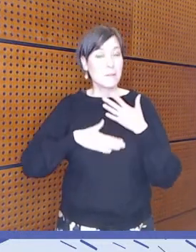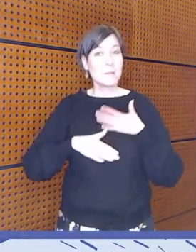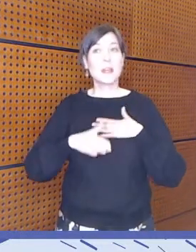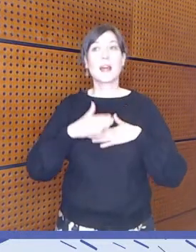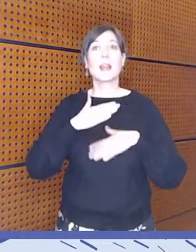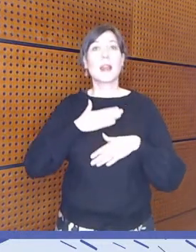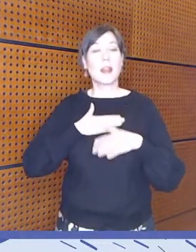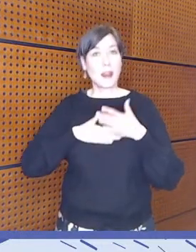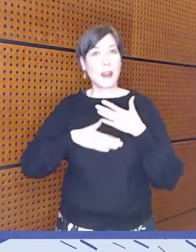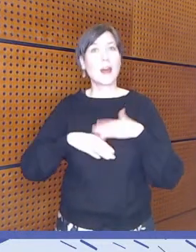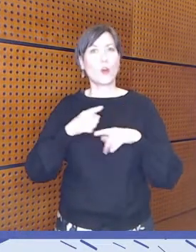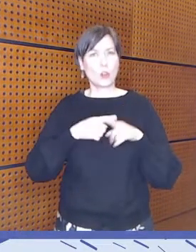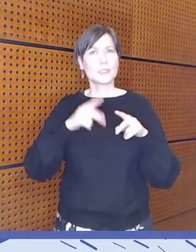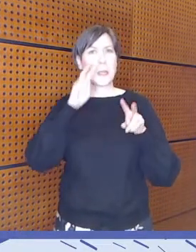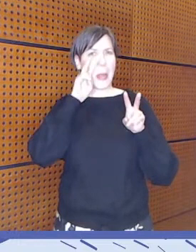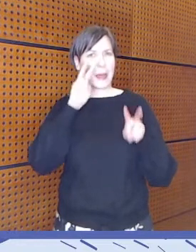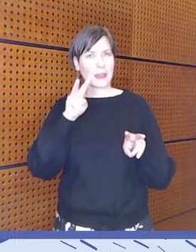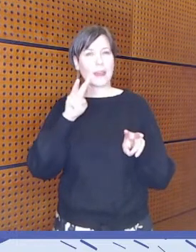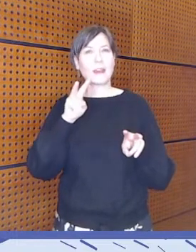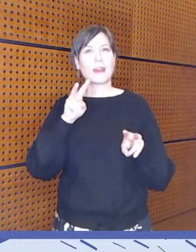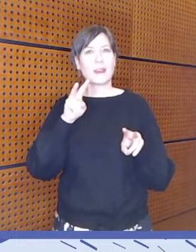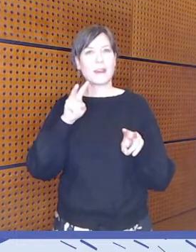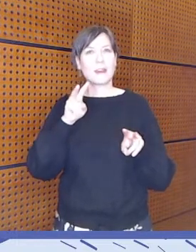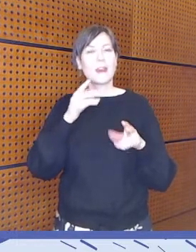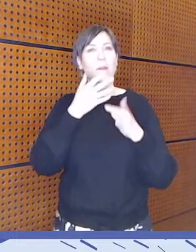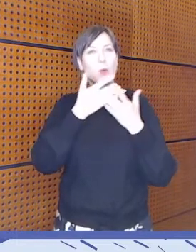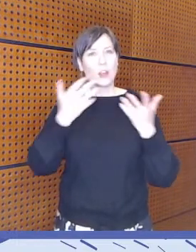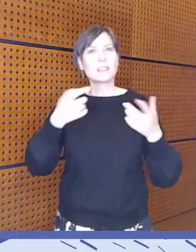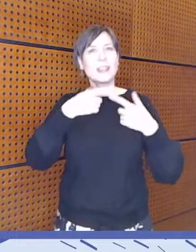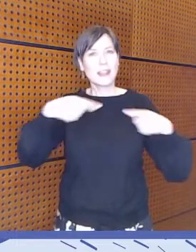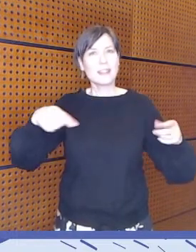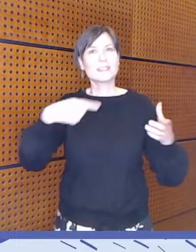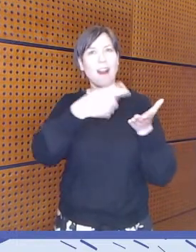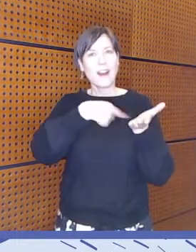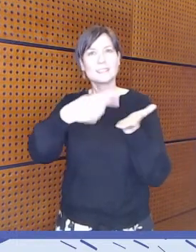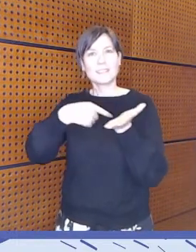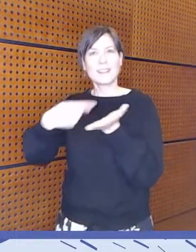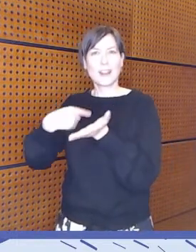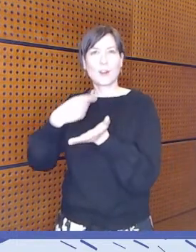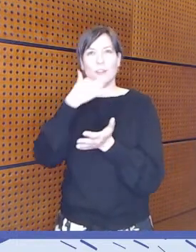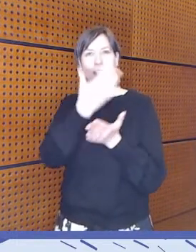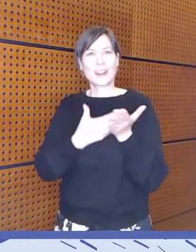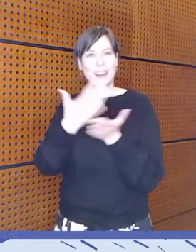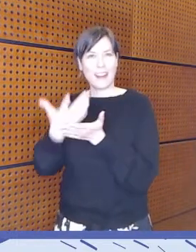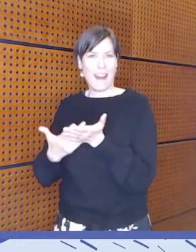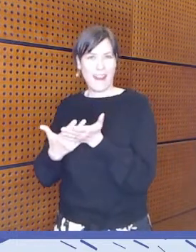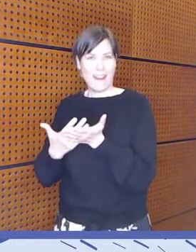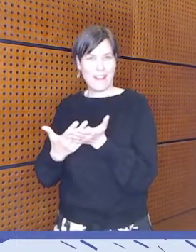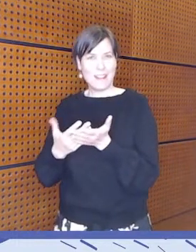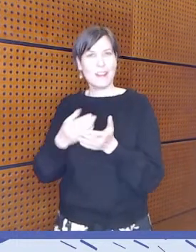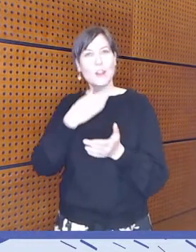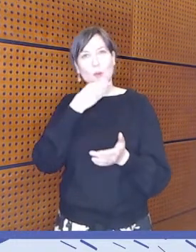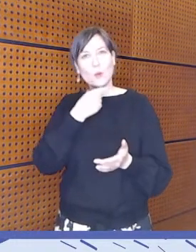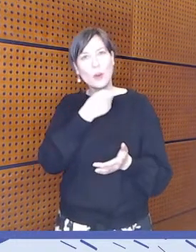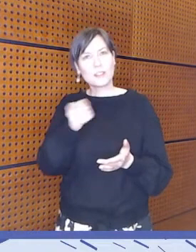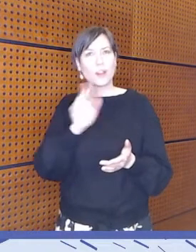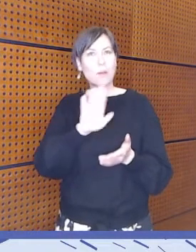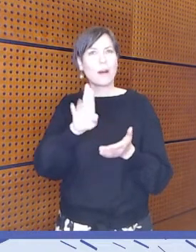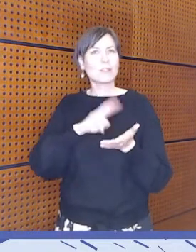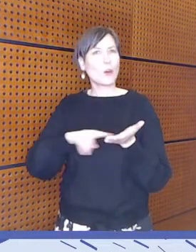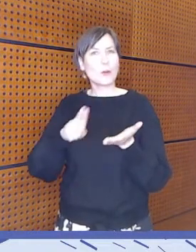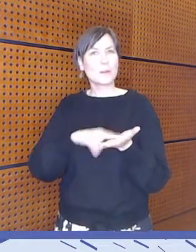moninaisia haastattelutarinoita. Heitän Ismulle sinne, että miten nuorten toimitus voisi tuoda